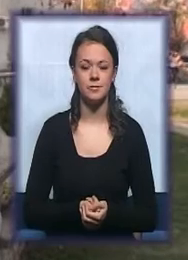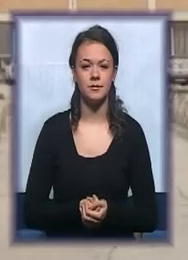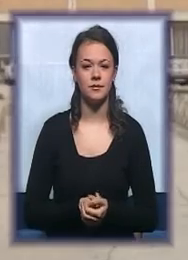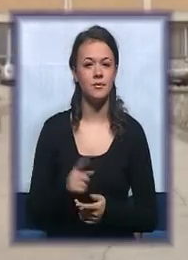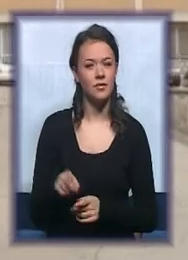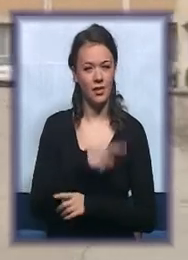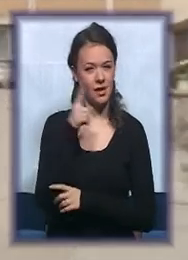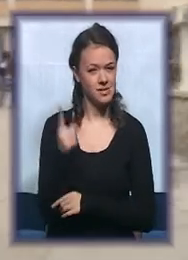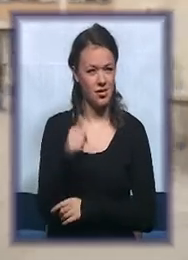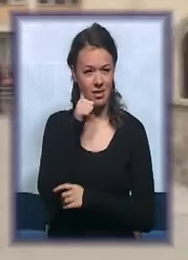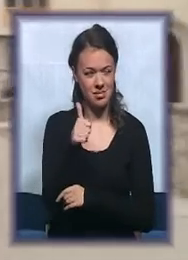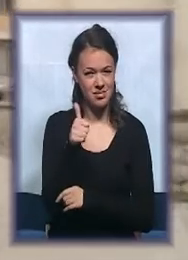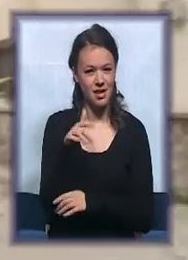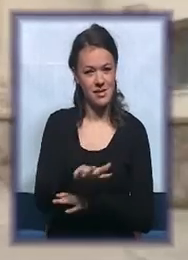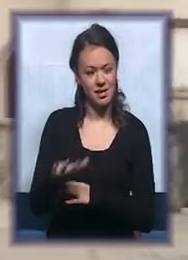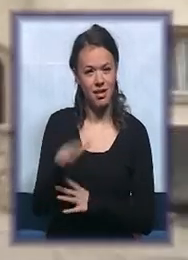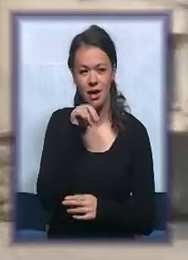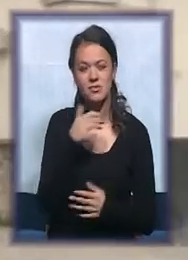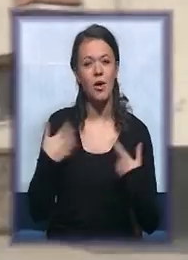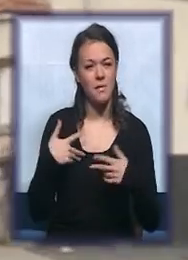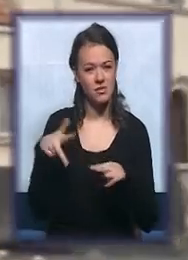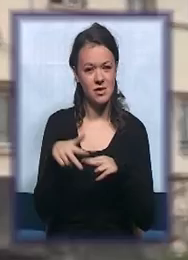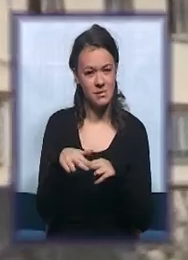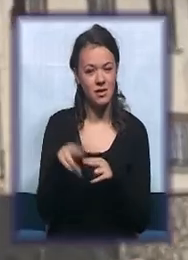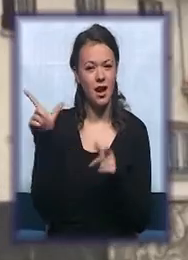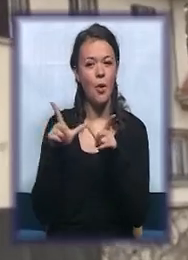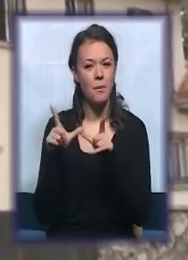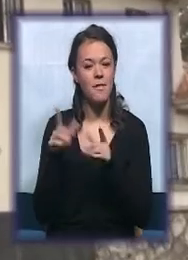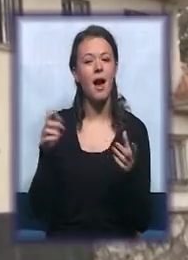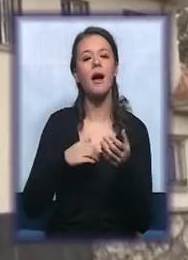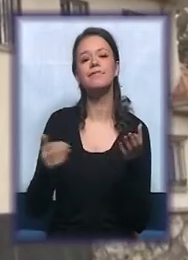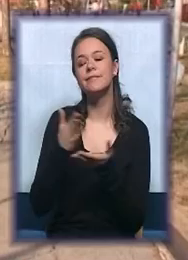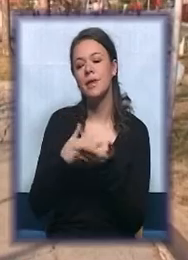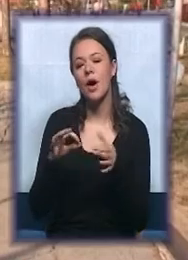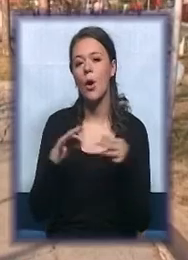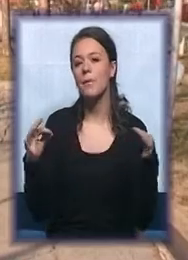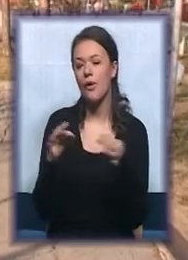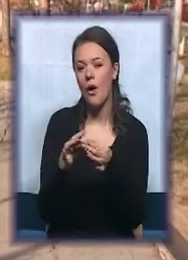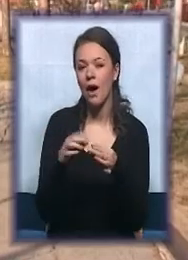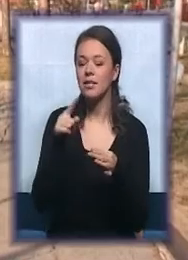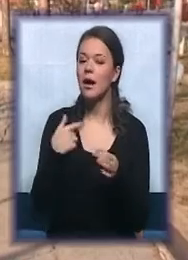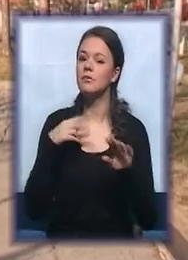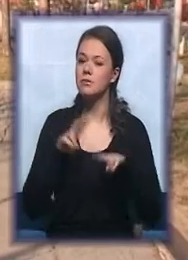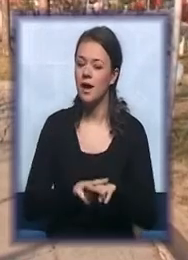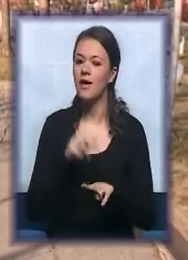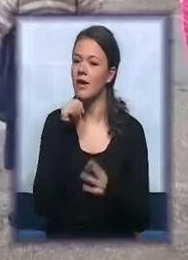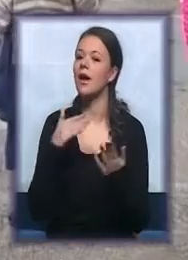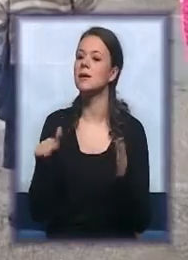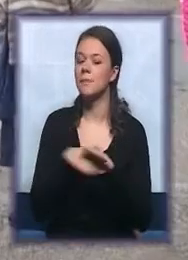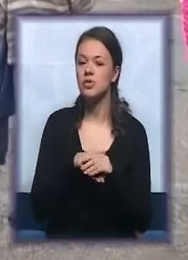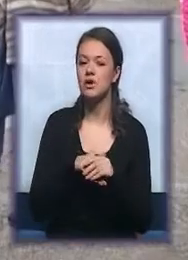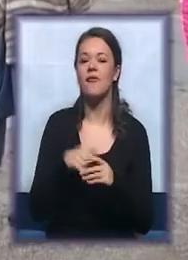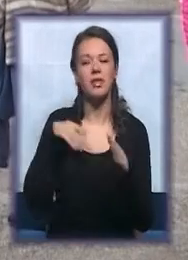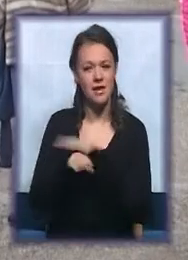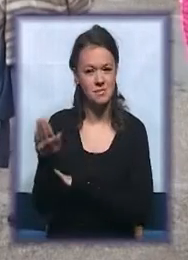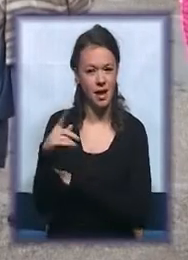Celodnevni boravak za decu i omladinu sa smetnjama u razvoju na umci deo je projekta unapređenje životnih uslova, prava i zapošljavanja izbjegljih i raseljenih lica